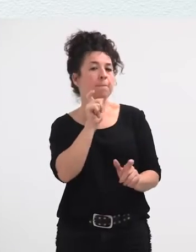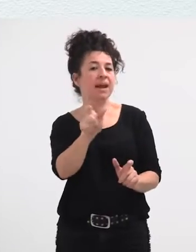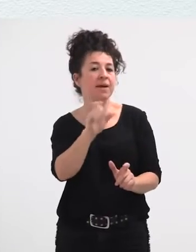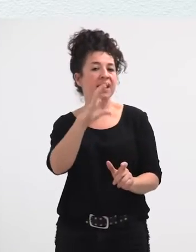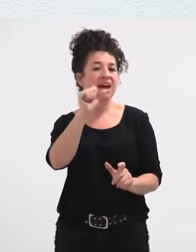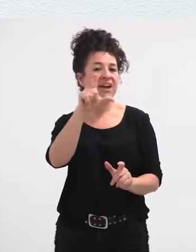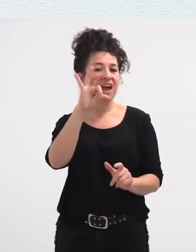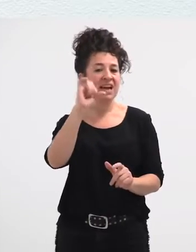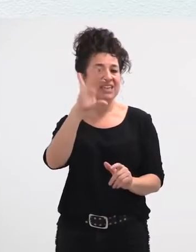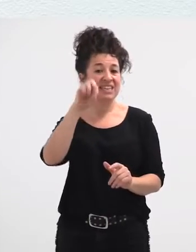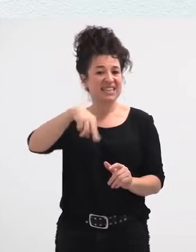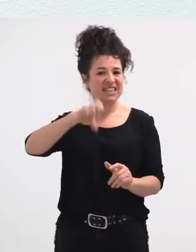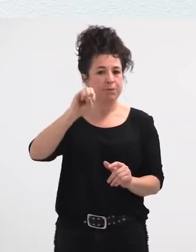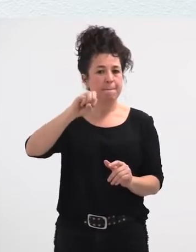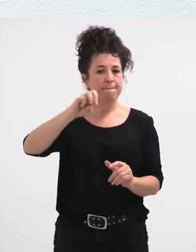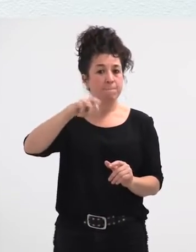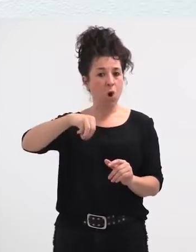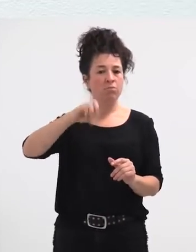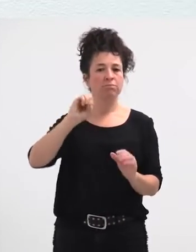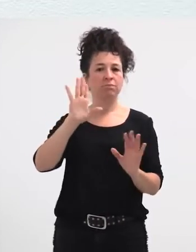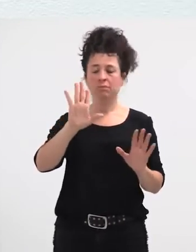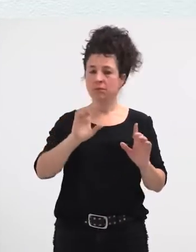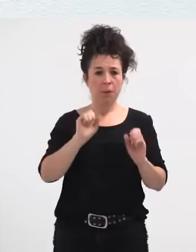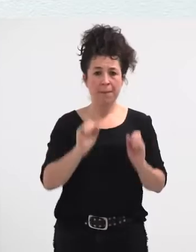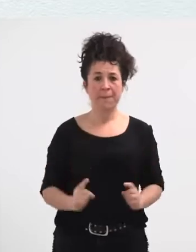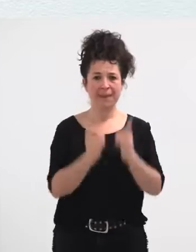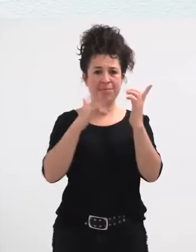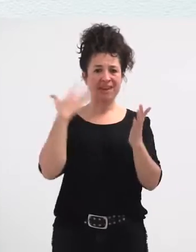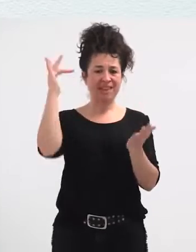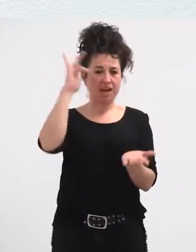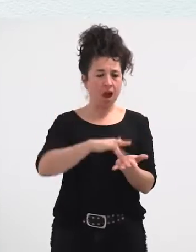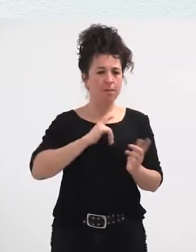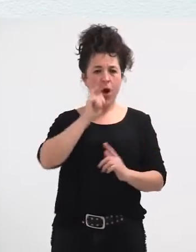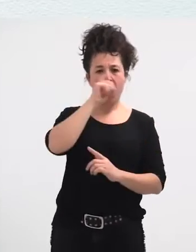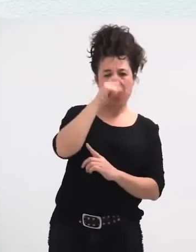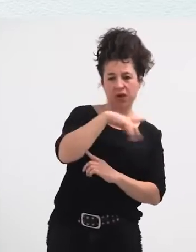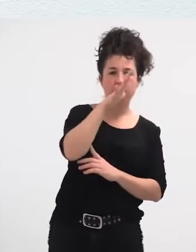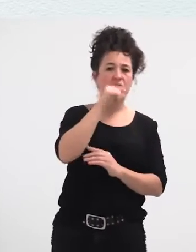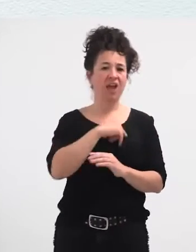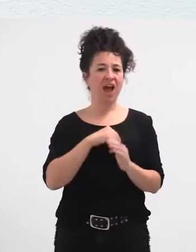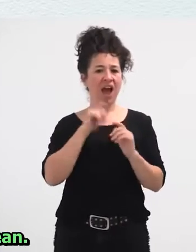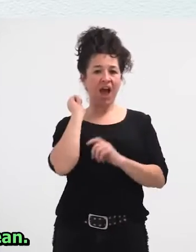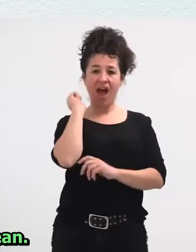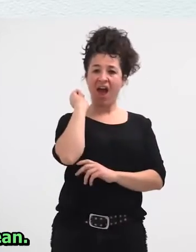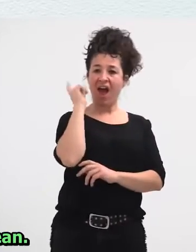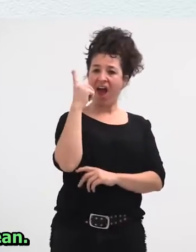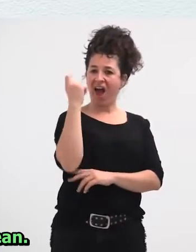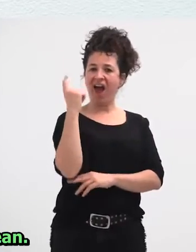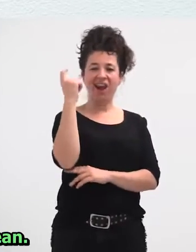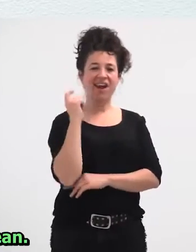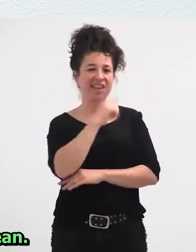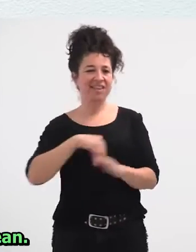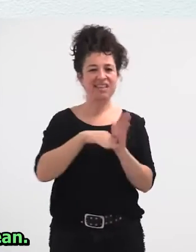Baina Klasismo Aitza Agertu Zan Lelengo Egunetik Eski Irun Bu Eski Alarde Oso Klasista Da Alardea